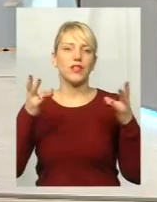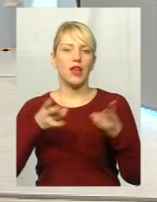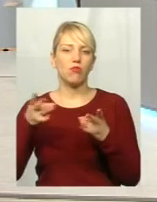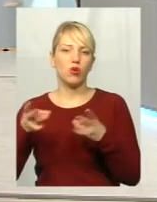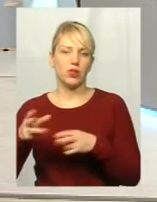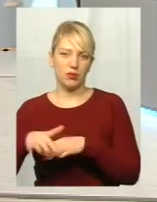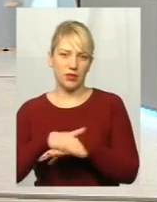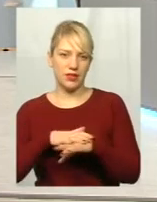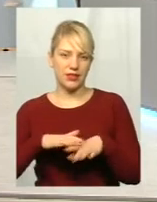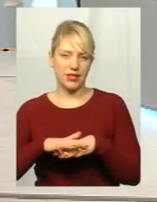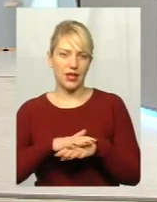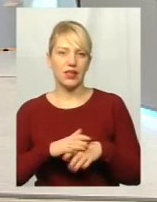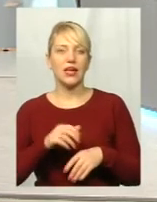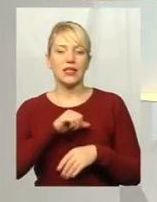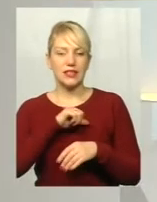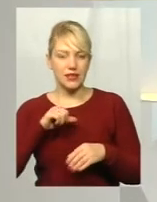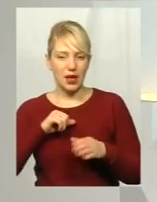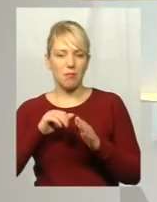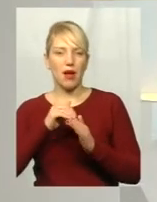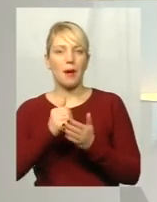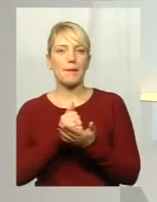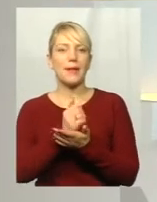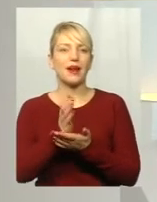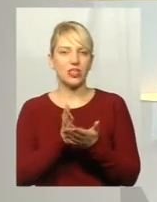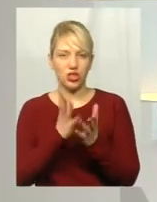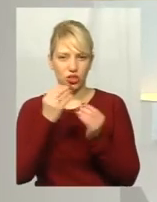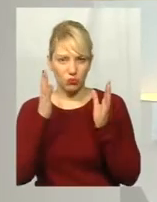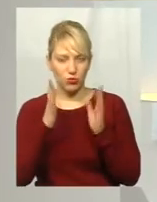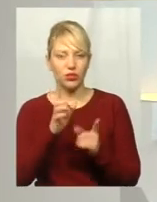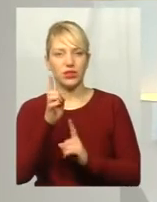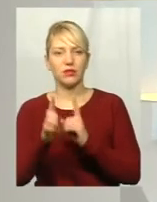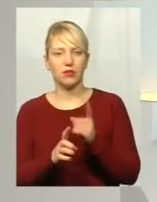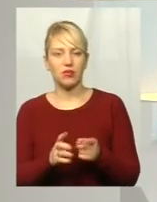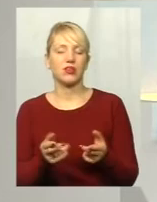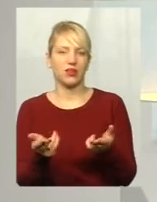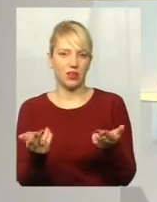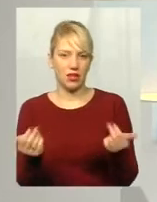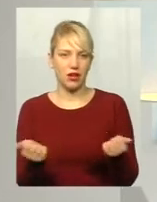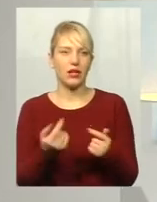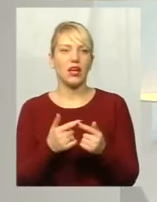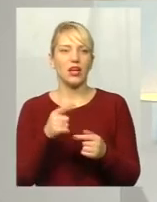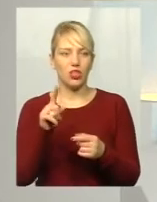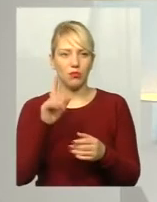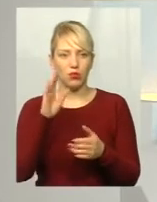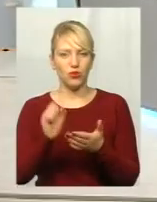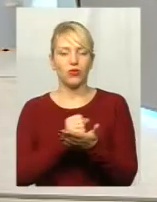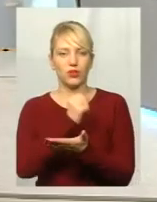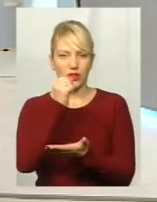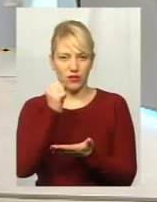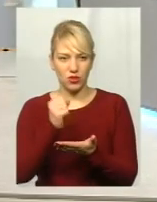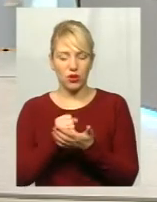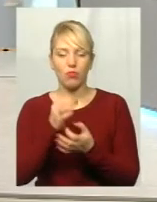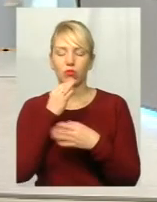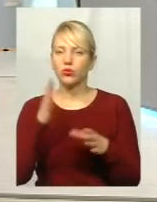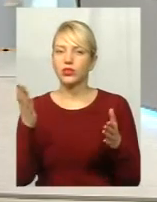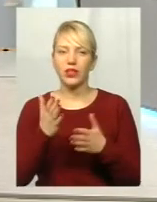змінюватися? Звісно. Так. І я так розумію, вона буде знову затверджуватися, оці зміни будуть затверджуватися? рішенням ваконковим будуть затверджуватися. Будь-які зміни в